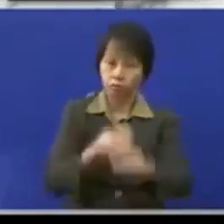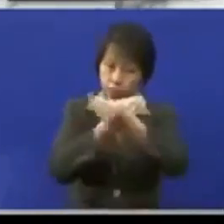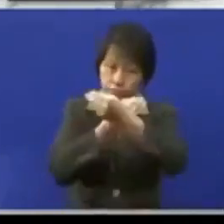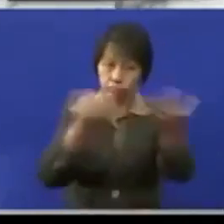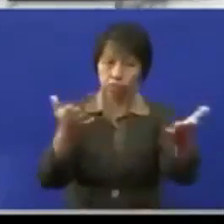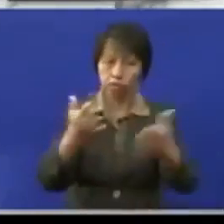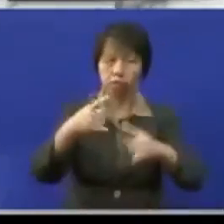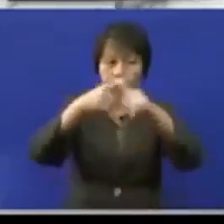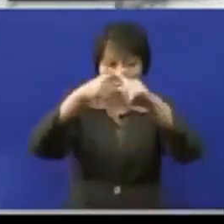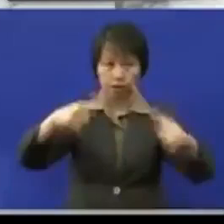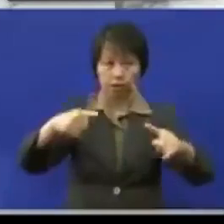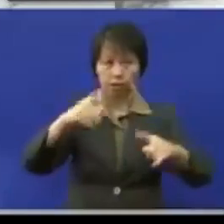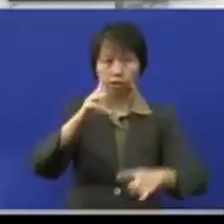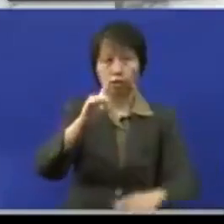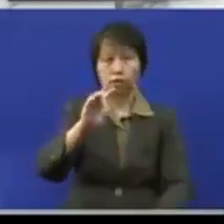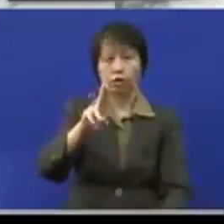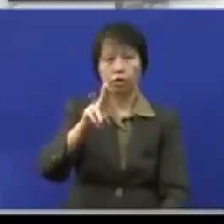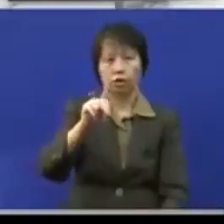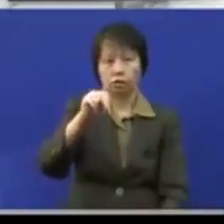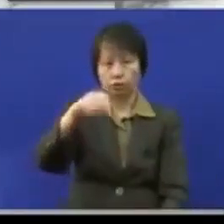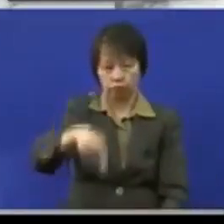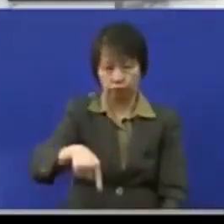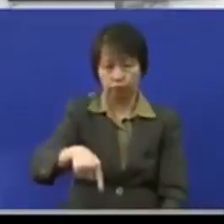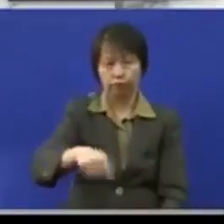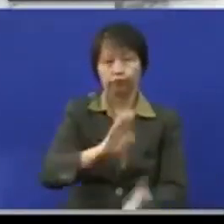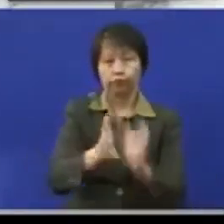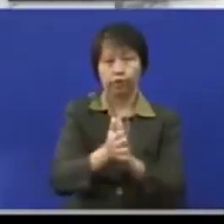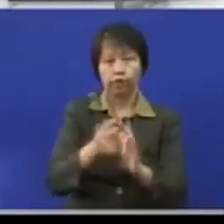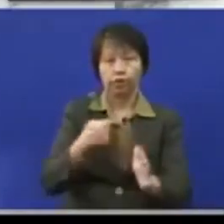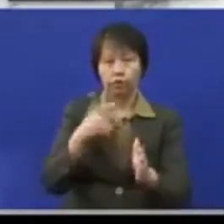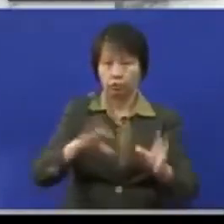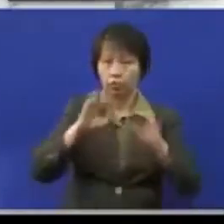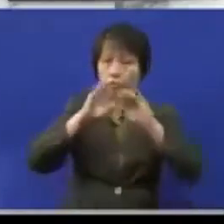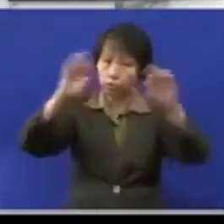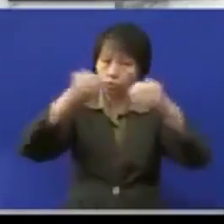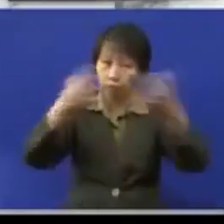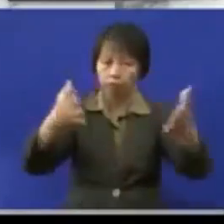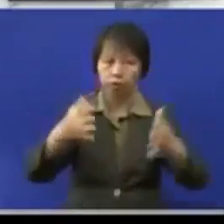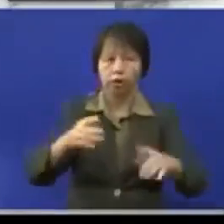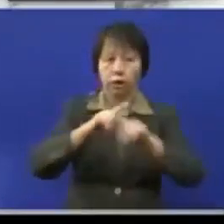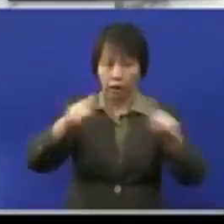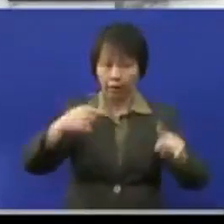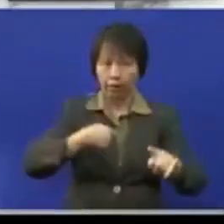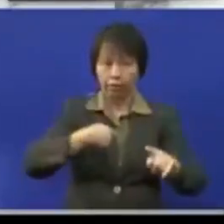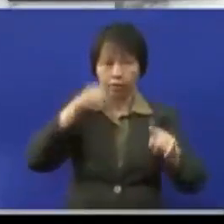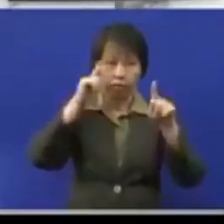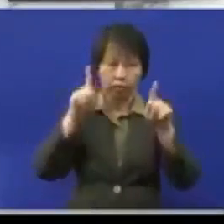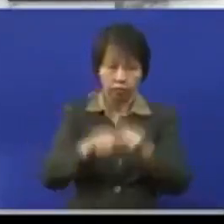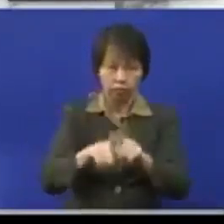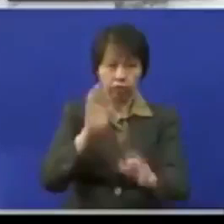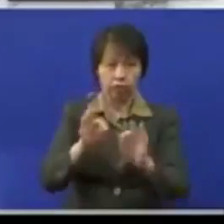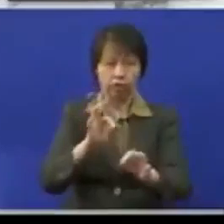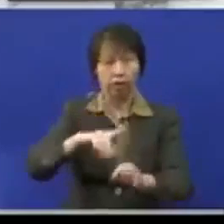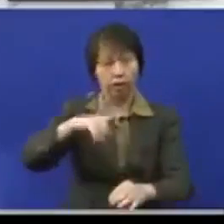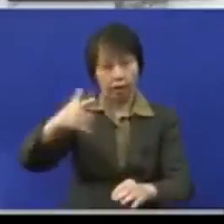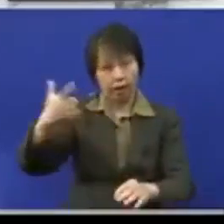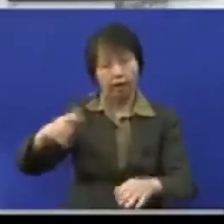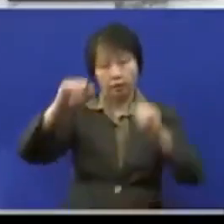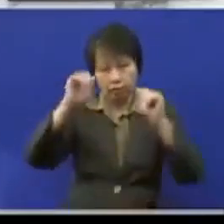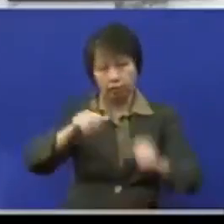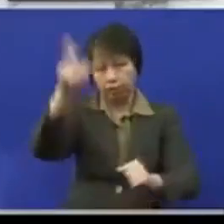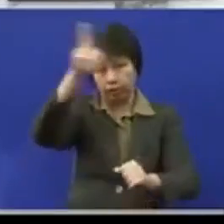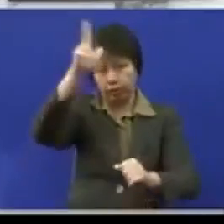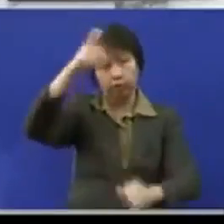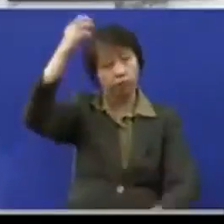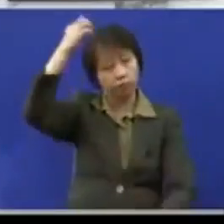kepada dewan kita ini supaya kita dapat war-warkan tapi saya bersetuju sekiranya sektor-sektor yang lain bolehlah kerajaan